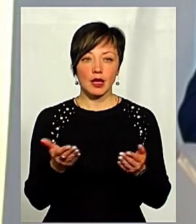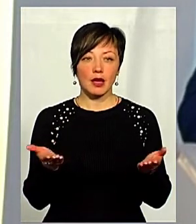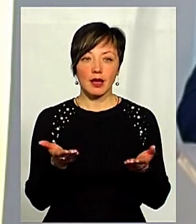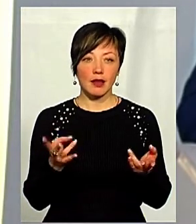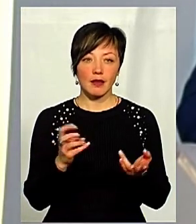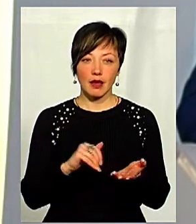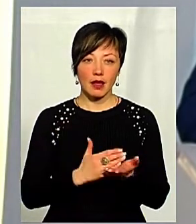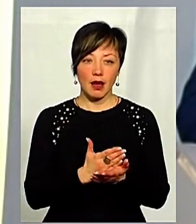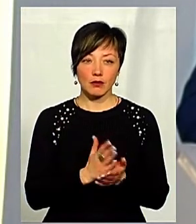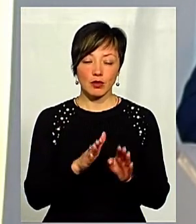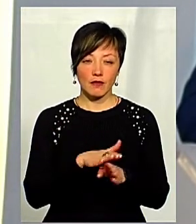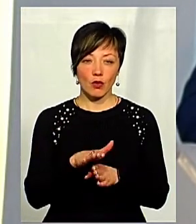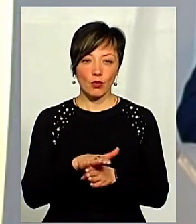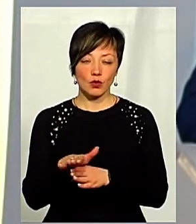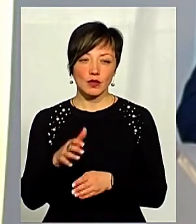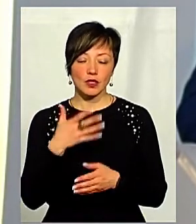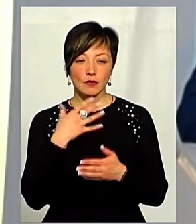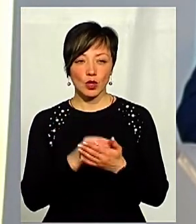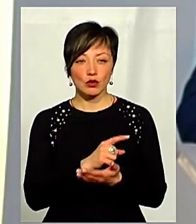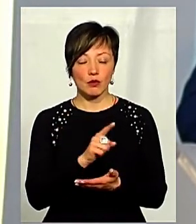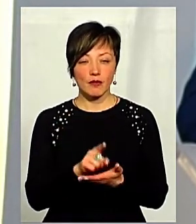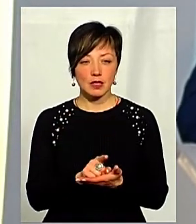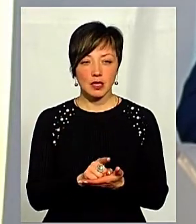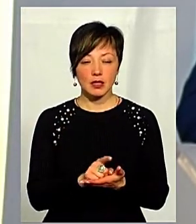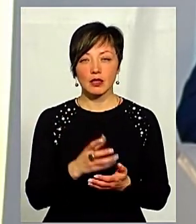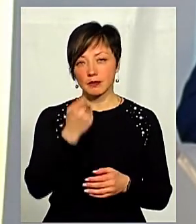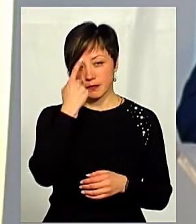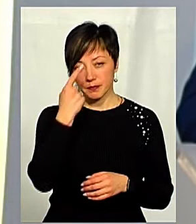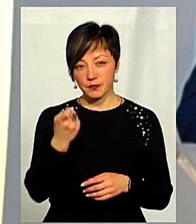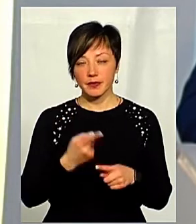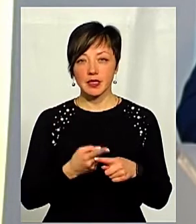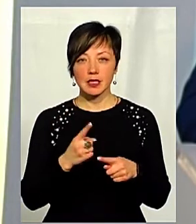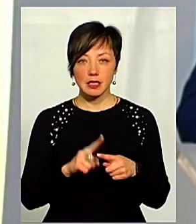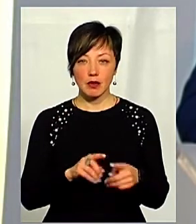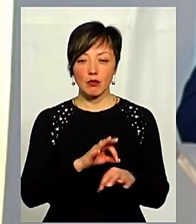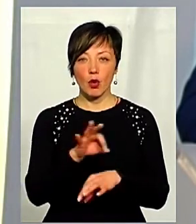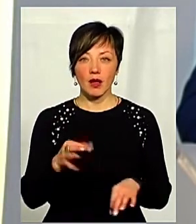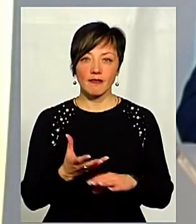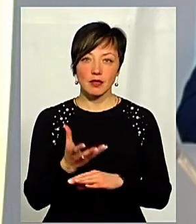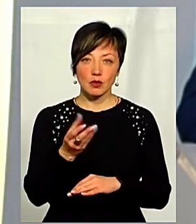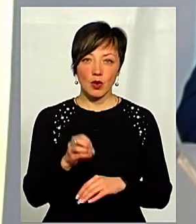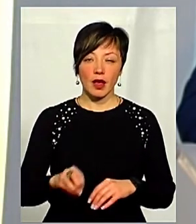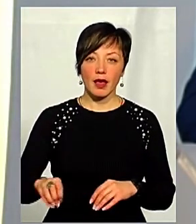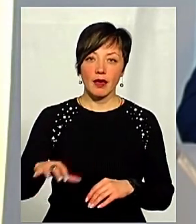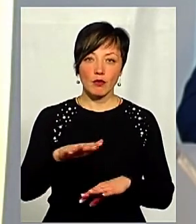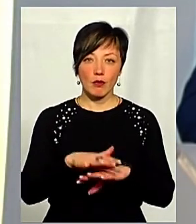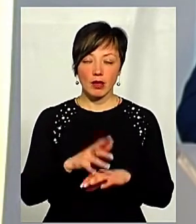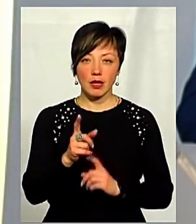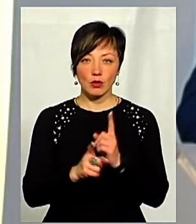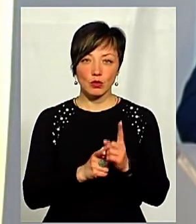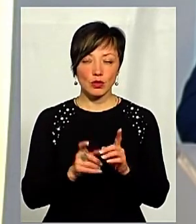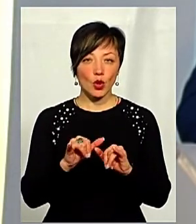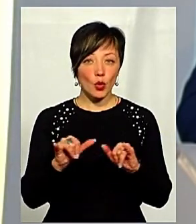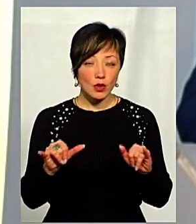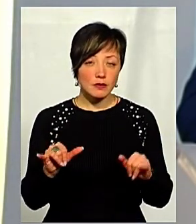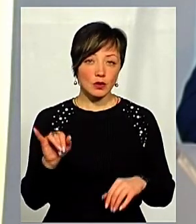неякісно будуть виконувати свої зобов'язання. Тому що, ще раз хочу наголосити, що цей проєкт фінансується за кошти Європейського банку реконструкції і